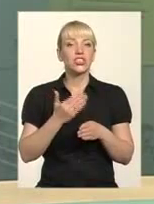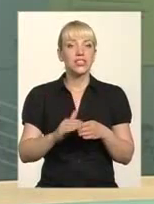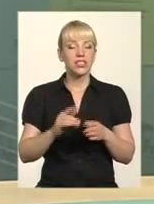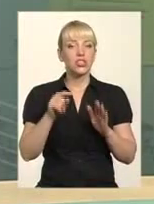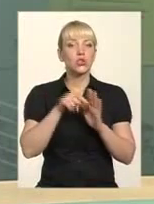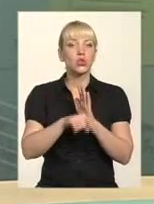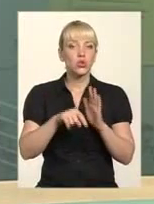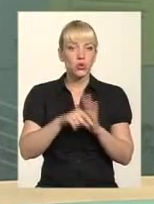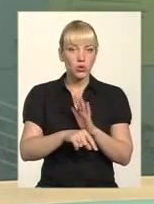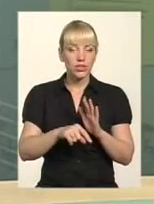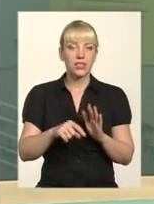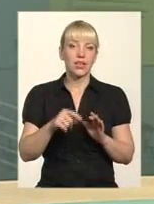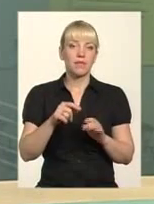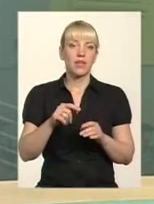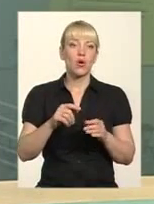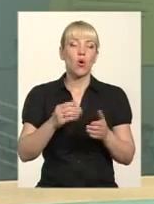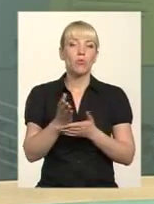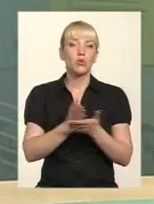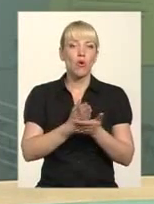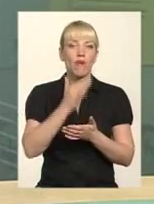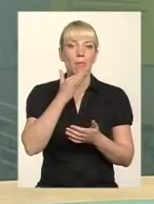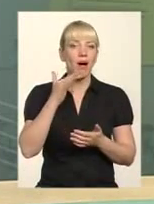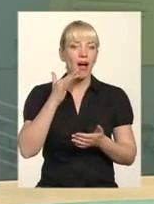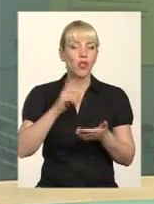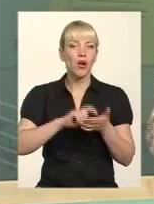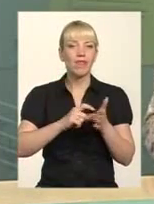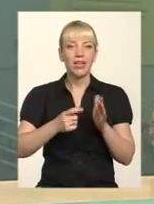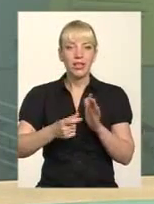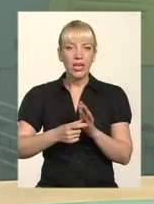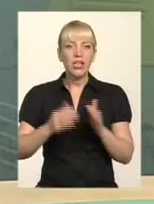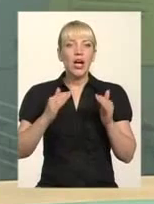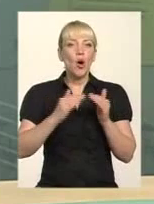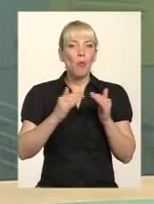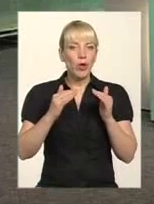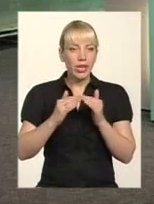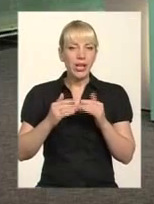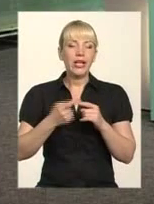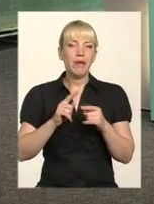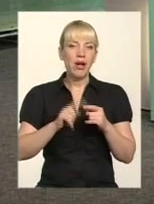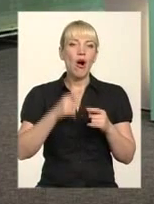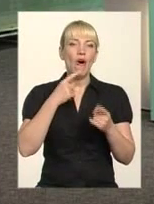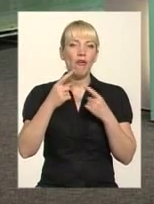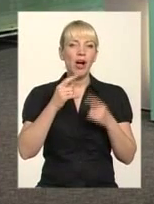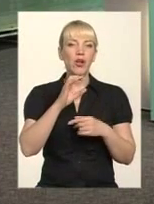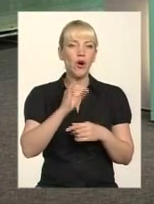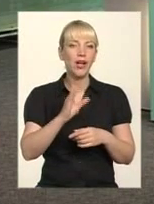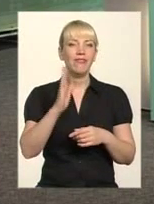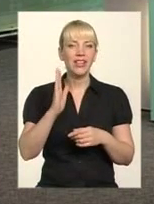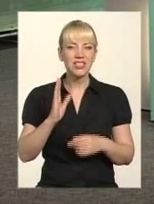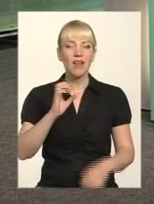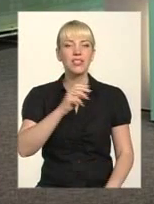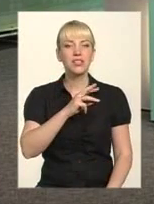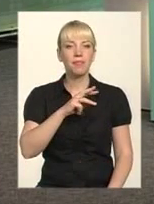яка стосується обслуговування багатоквартирних будинків. Ми говоримо сьогодні із Юрієм Владиславовичем Хмельницьким,